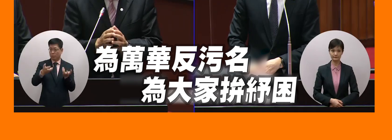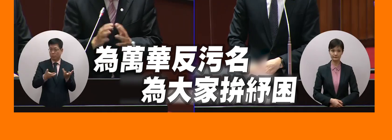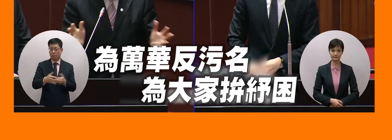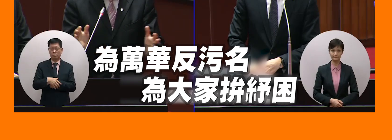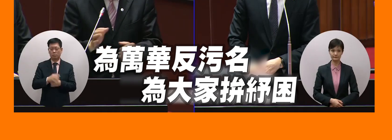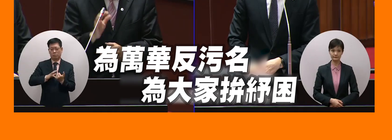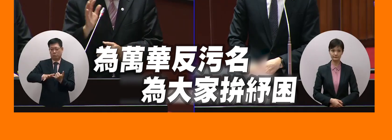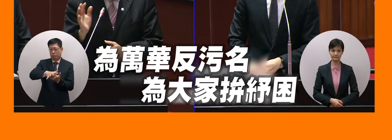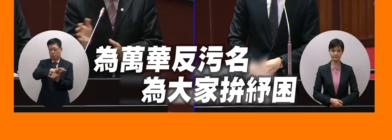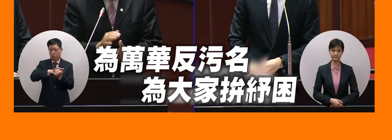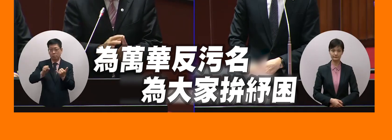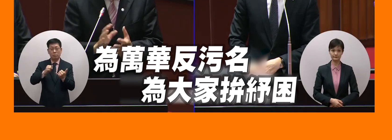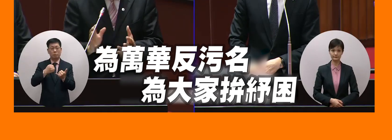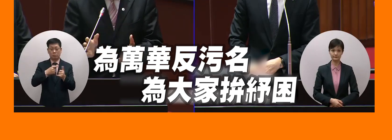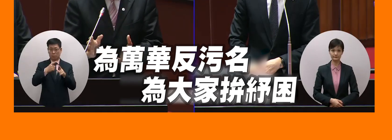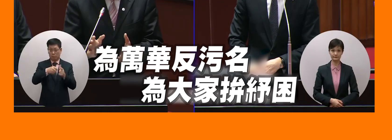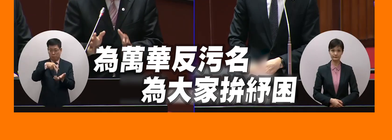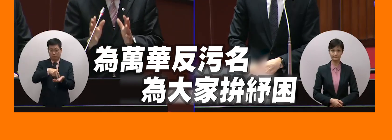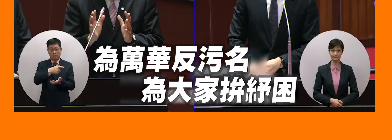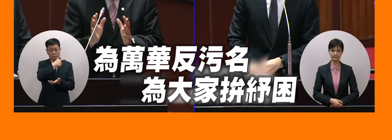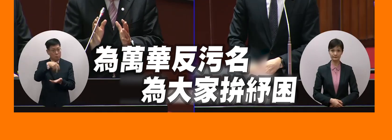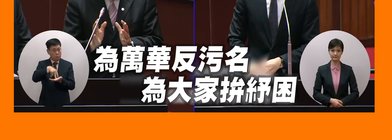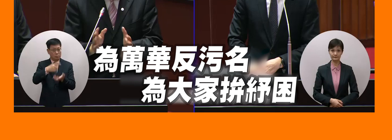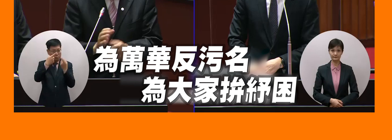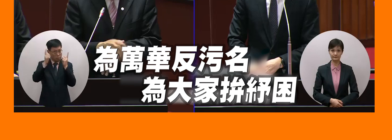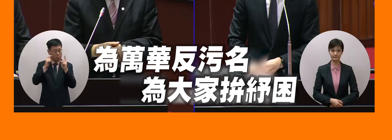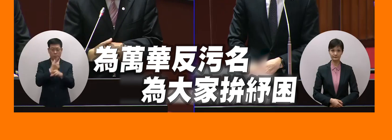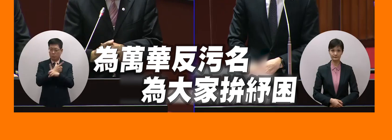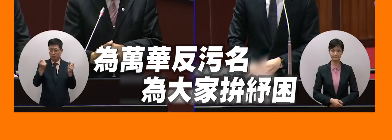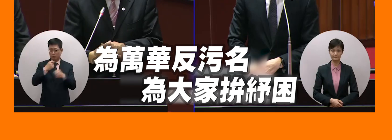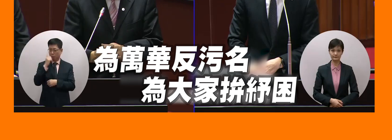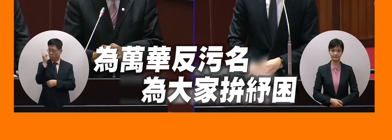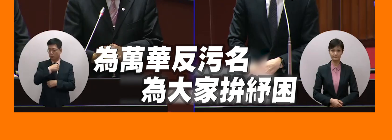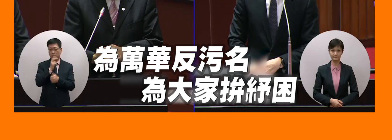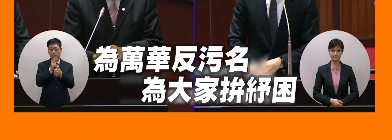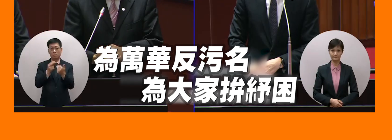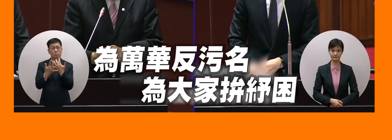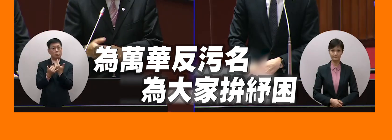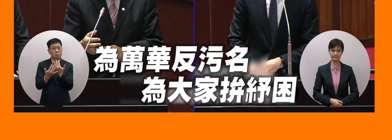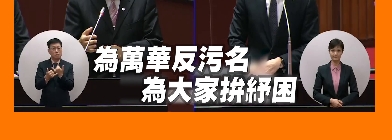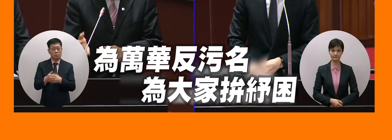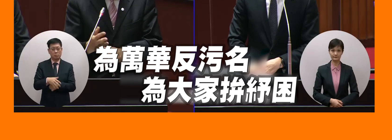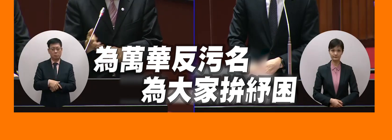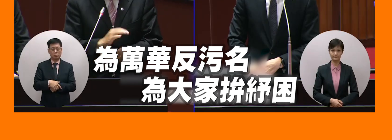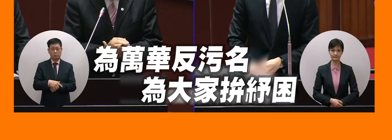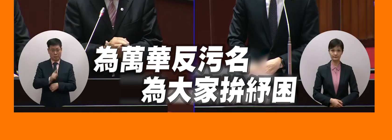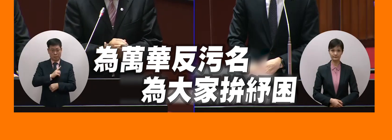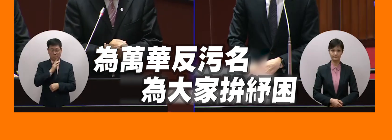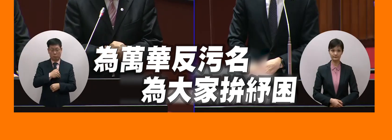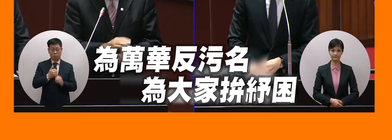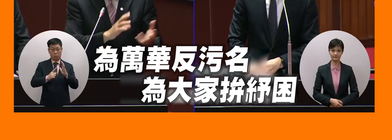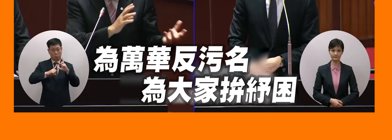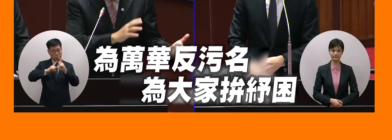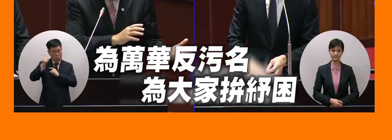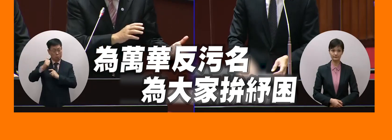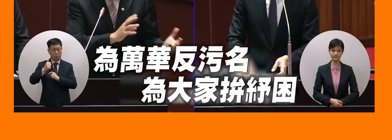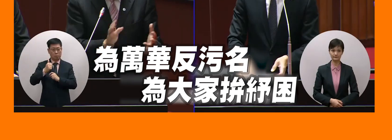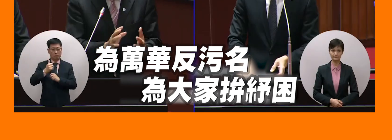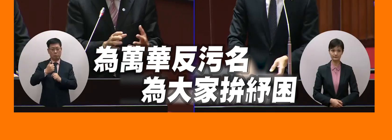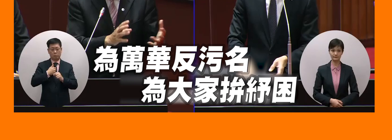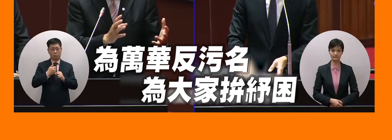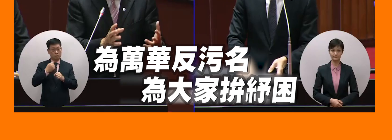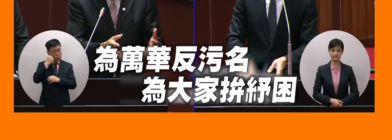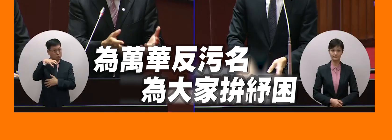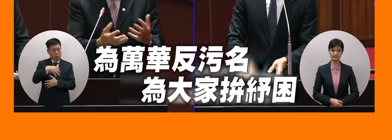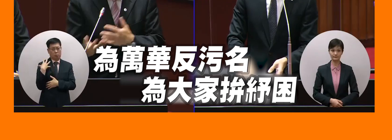例專構公私立的學校絕對不可要求學生離宿返家甚至